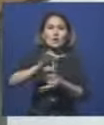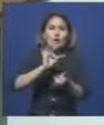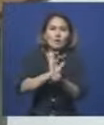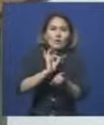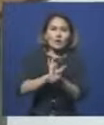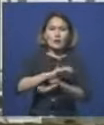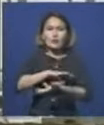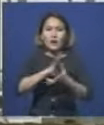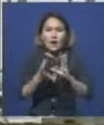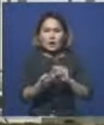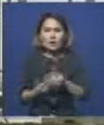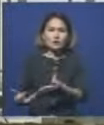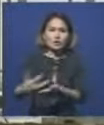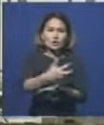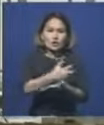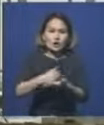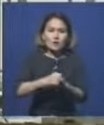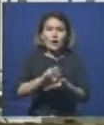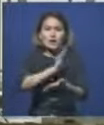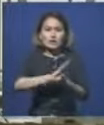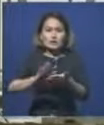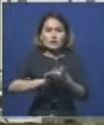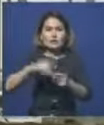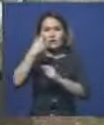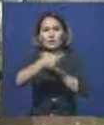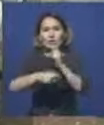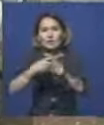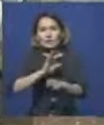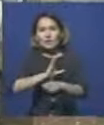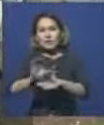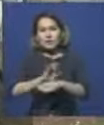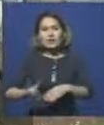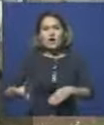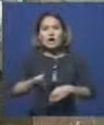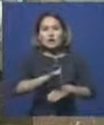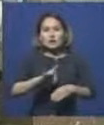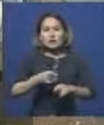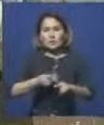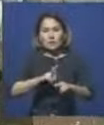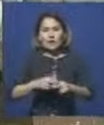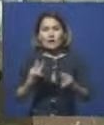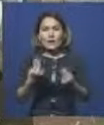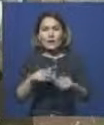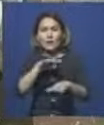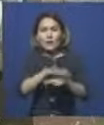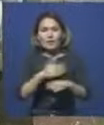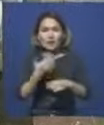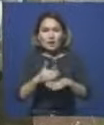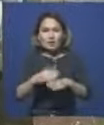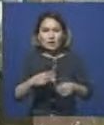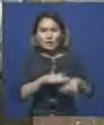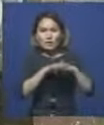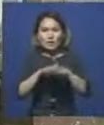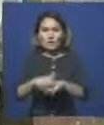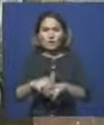ғаластанған топырақтыда өңдеп тазартада. Құрлысты республикалық бюджет және бүкіл әлемдік банк қаржыландырат. Қалдықтарды жойу жүйесін